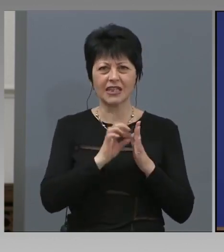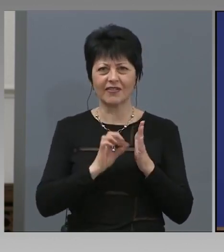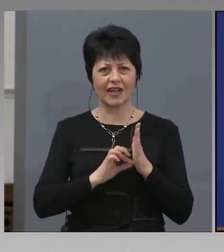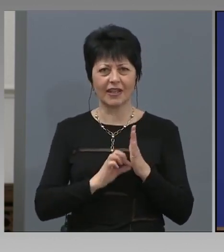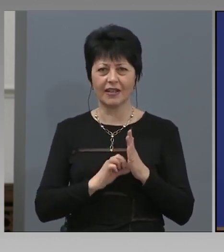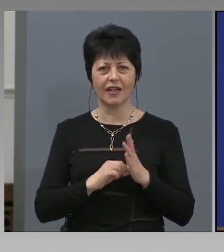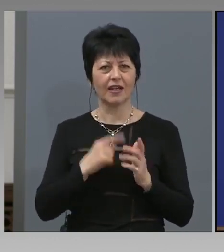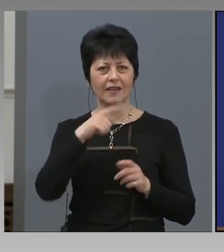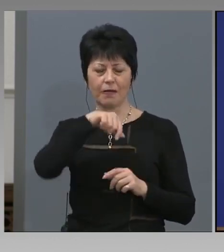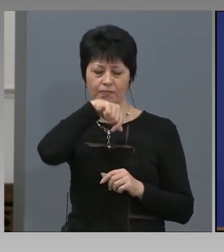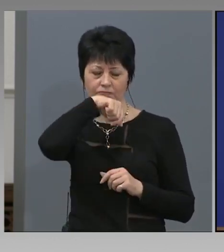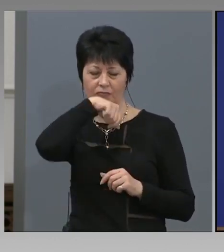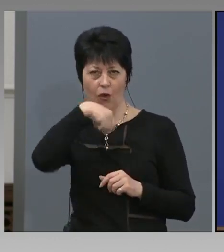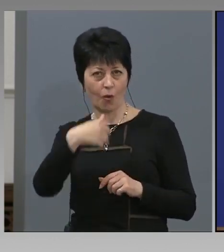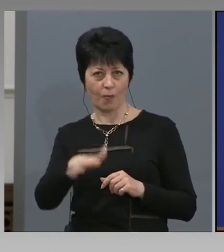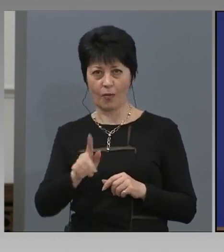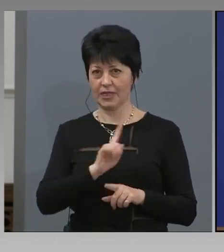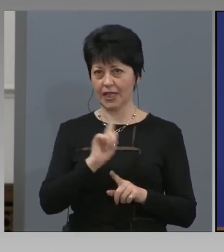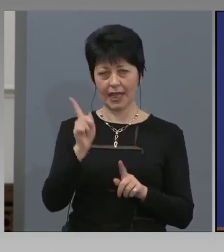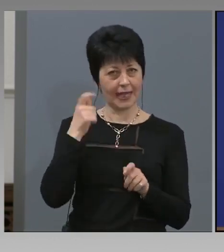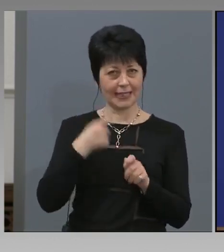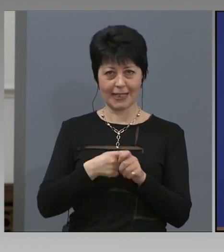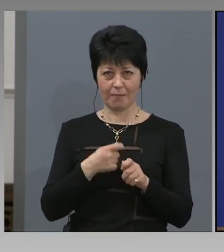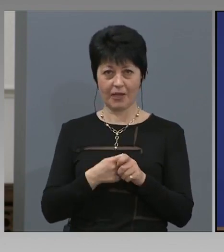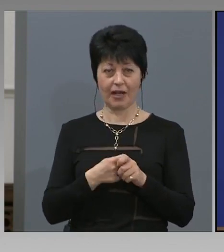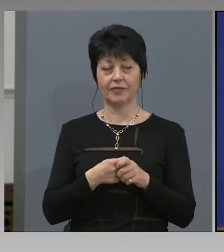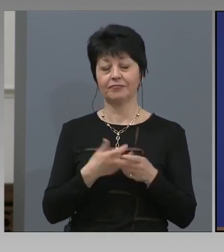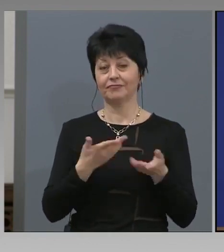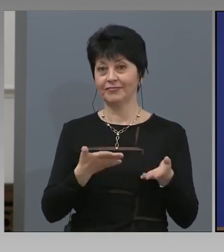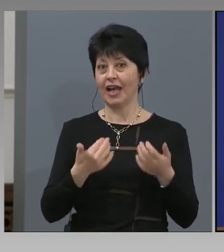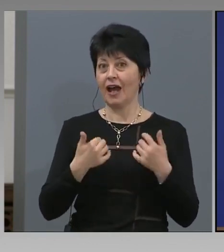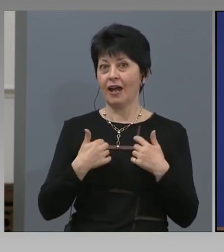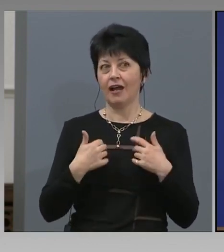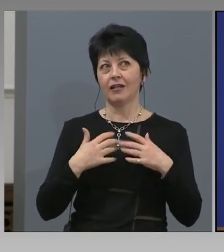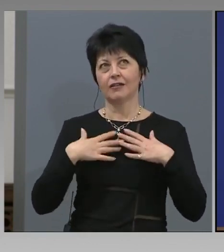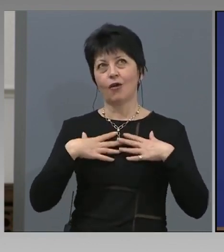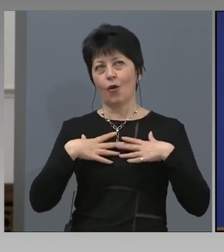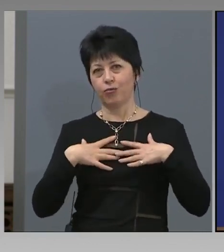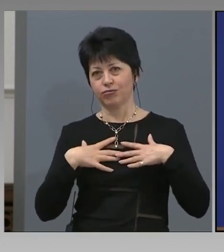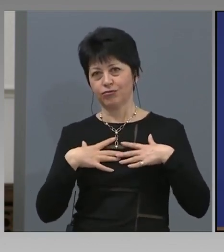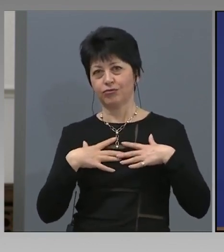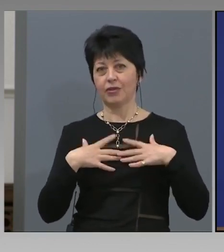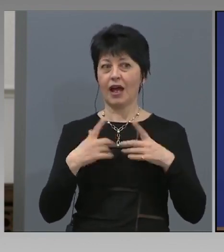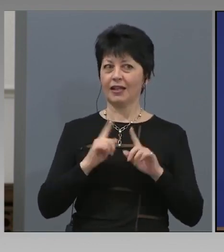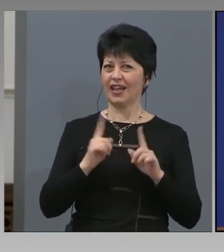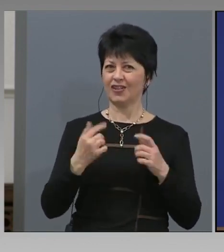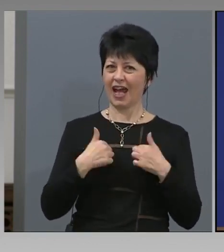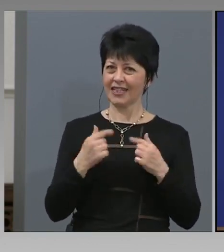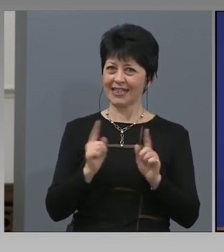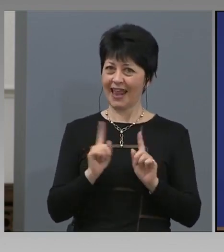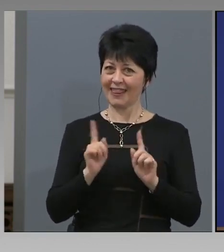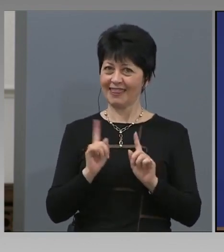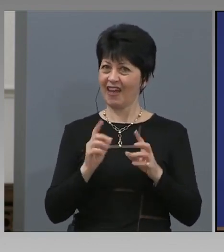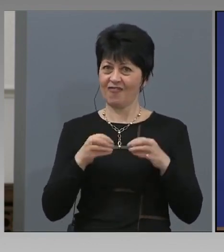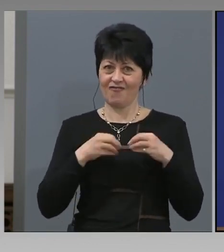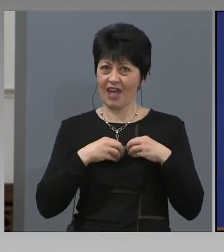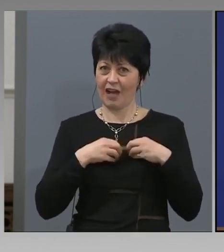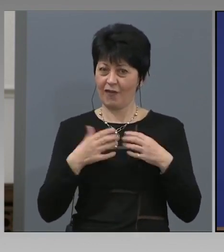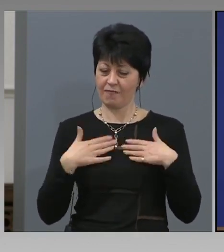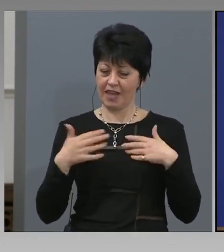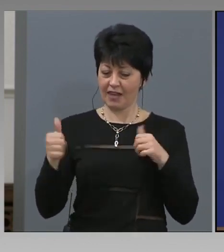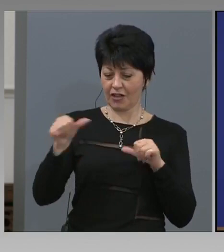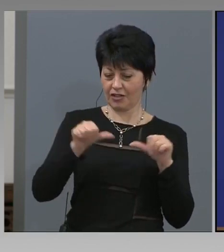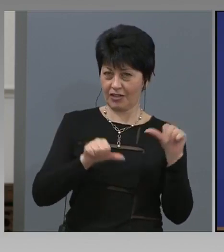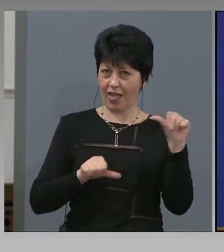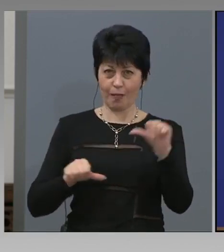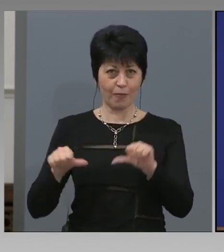което, между другото, си отдъхнах и аз, не че не вярвам на нашите лаборатории, но все пак ние, нали, малко сме нехилисти, българско